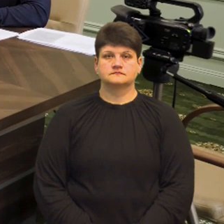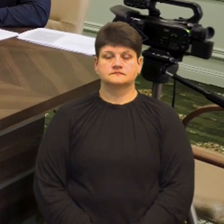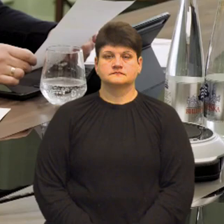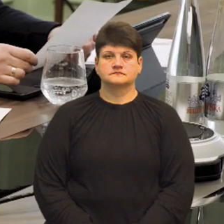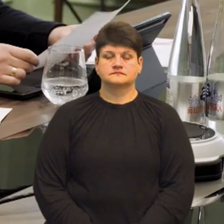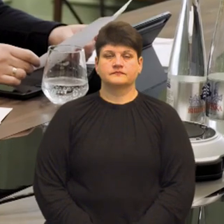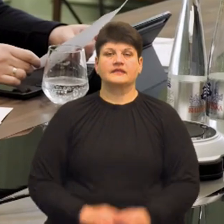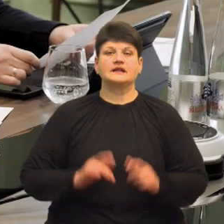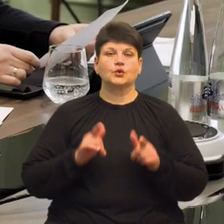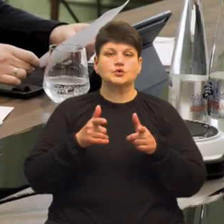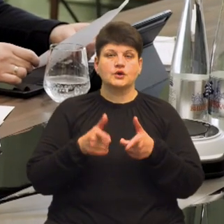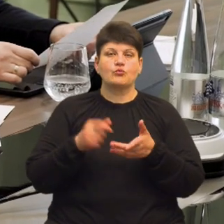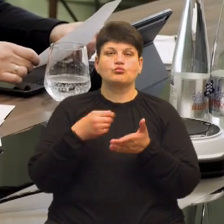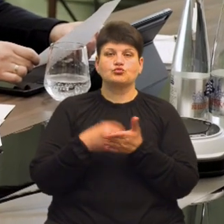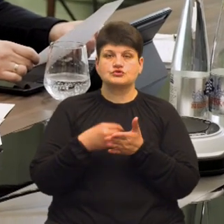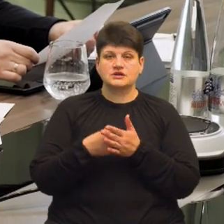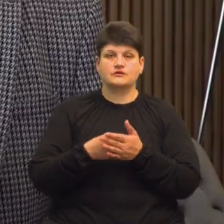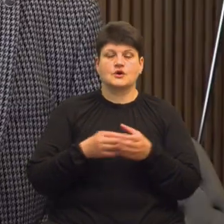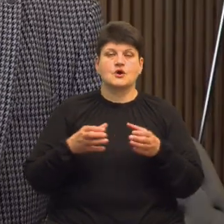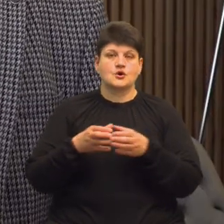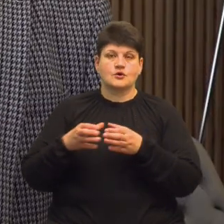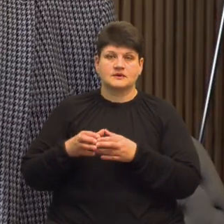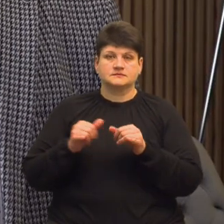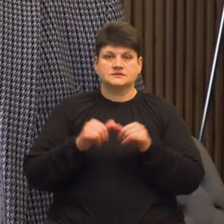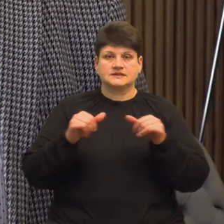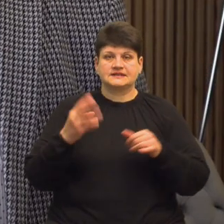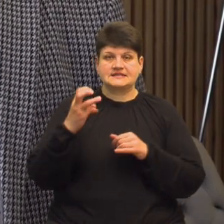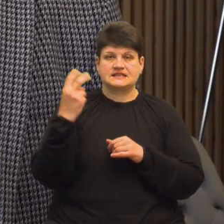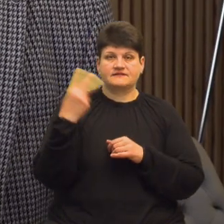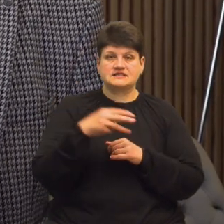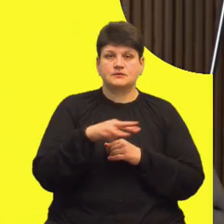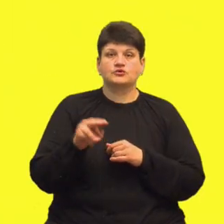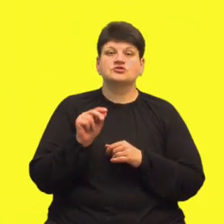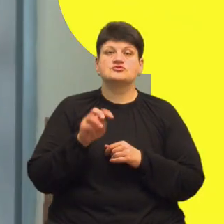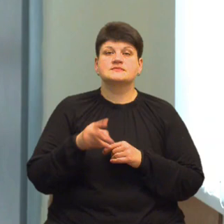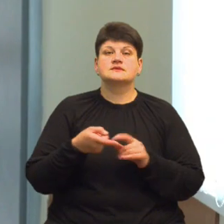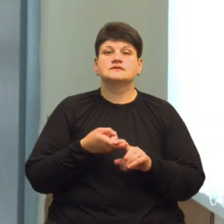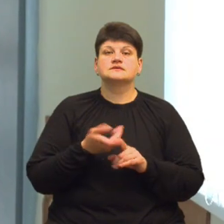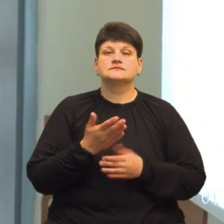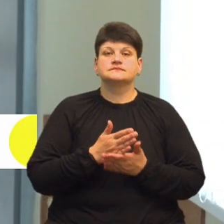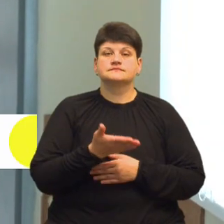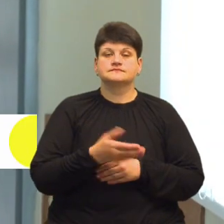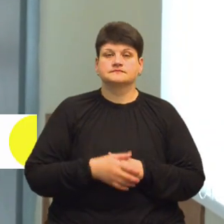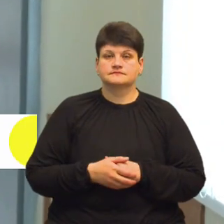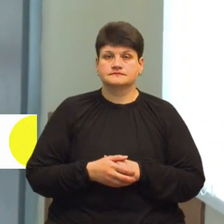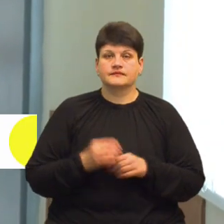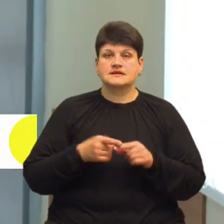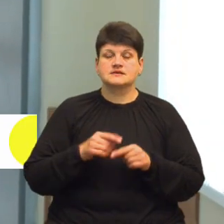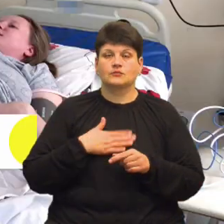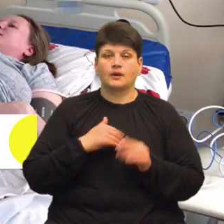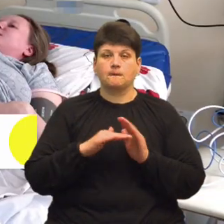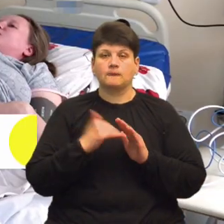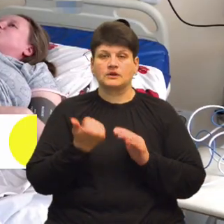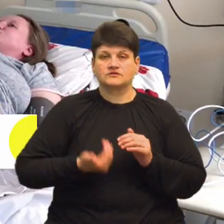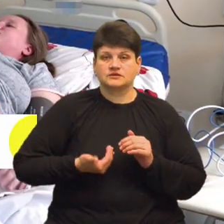Надходження до бюджетів громад зросли на 320 мільйонів. З чим це пов'язано? Це моє покликання в житті.